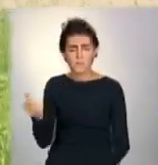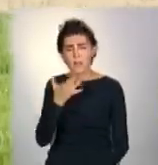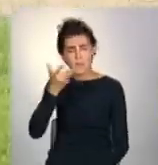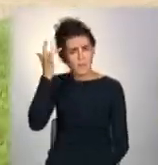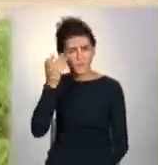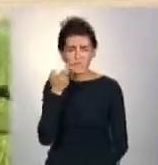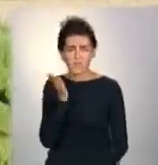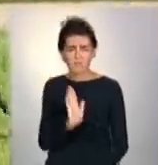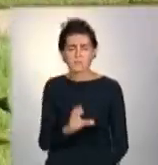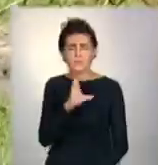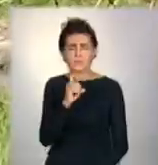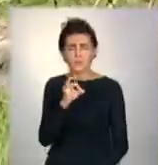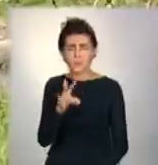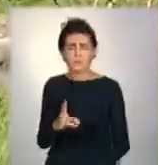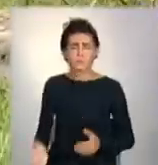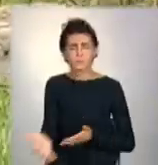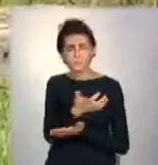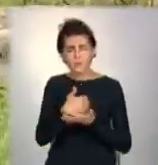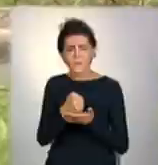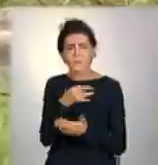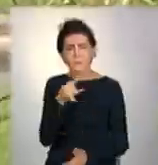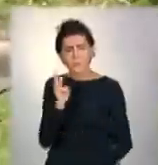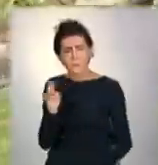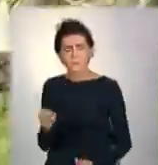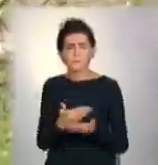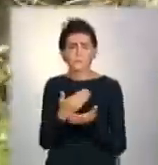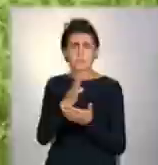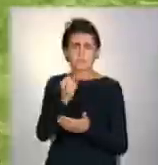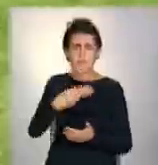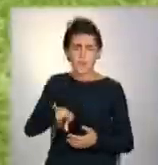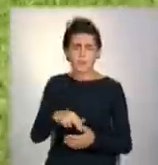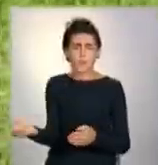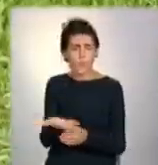попиті сезонні робітники. Серед них збирачі фруктів, садівники, косарі.